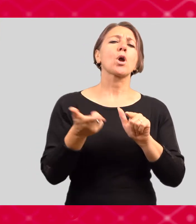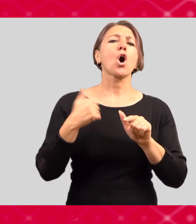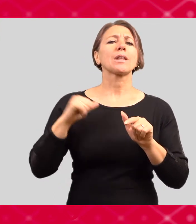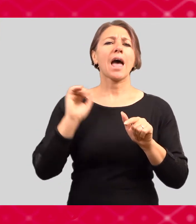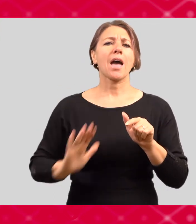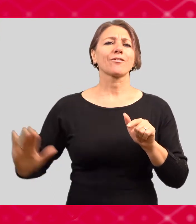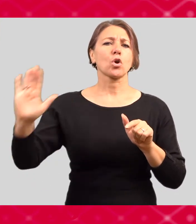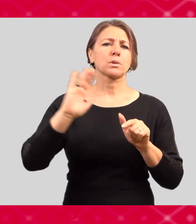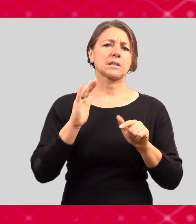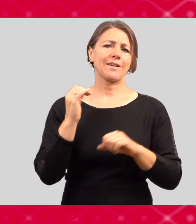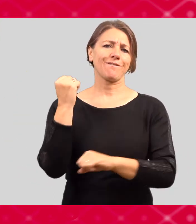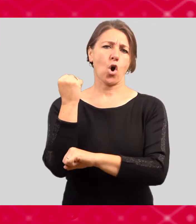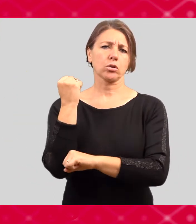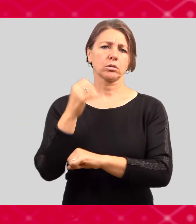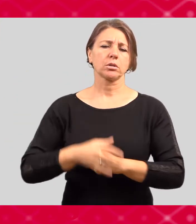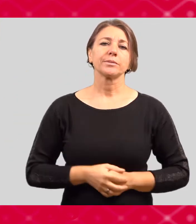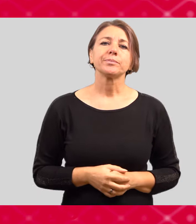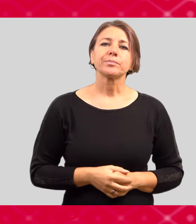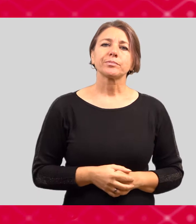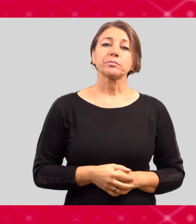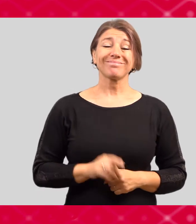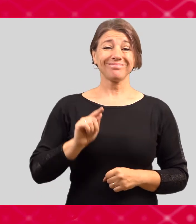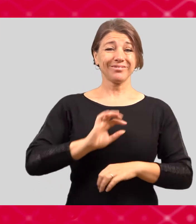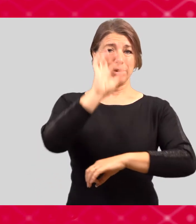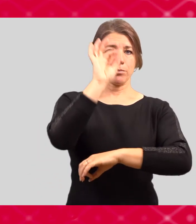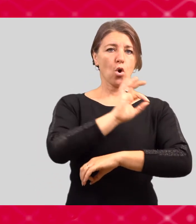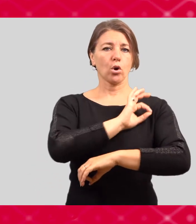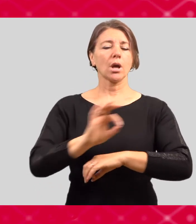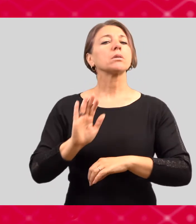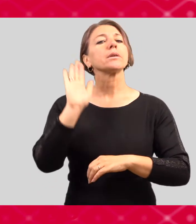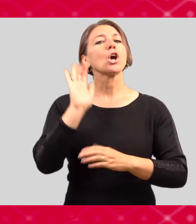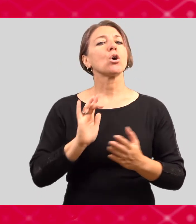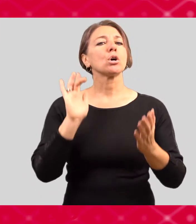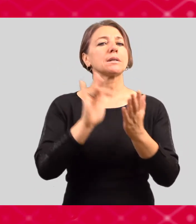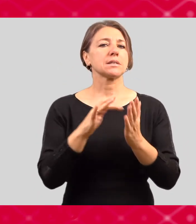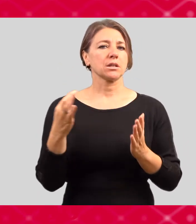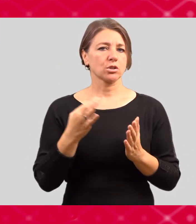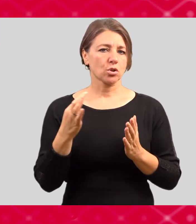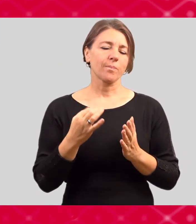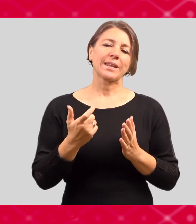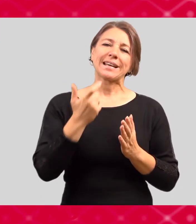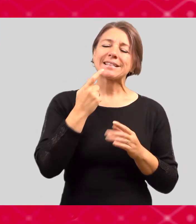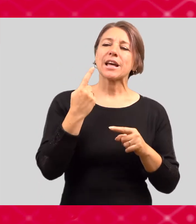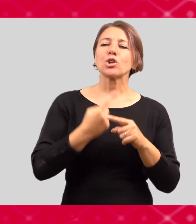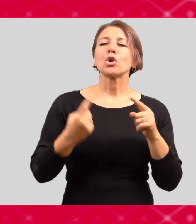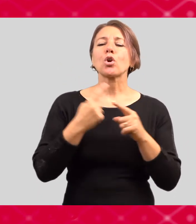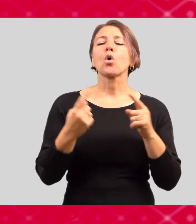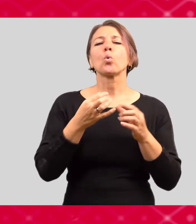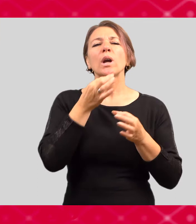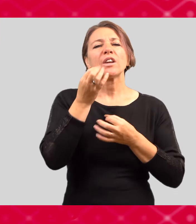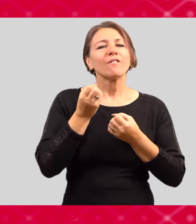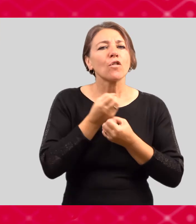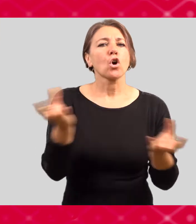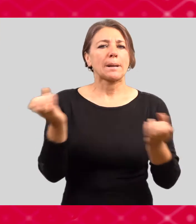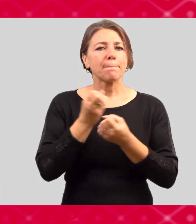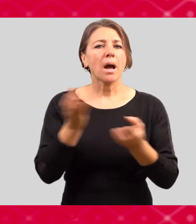strukturálních fondů. Tento projekt má za cíl zvýšit to povědomí